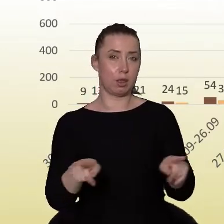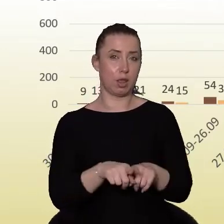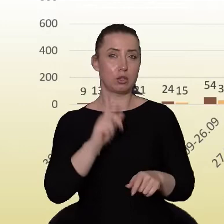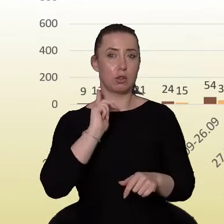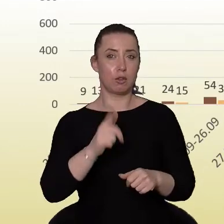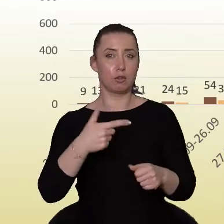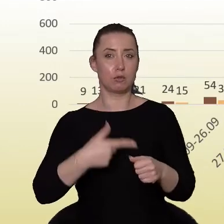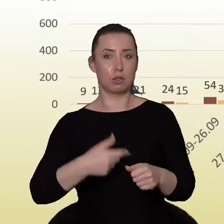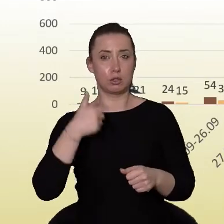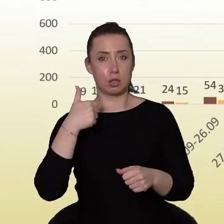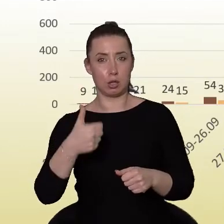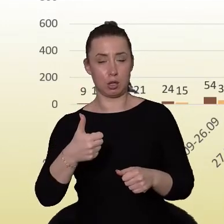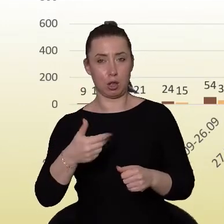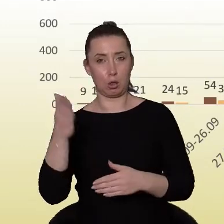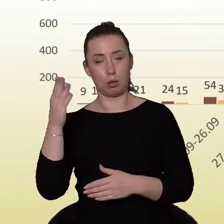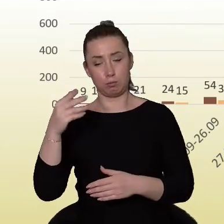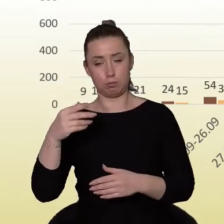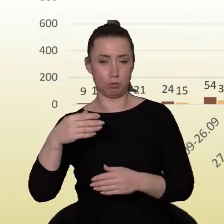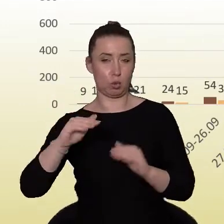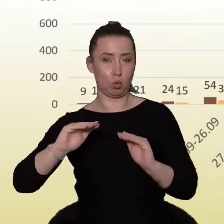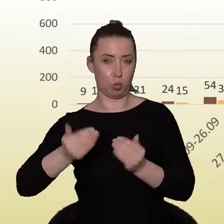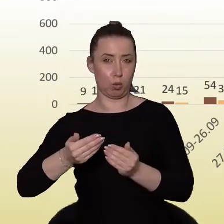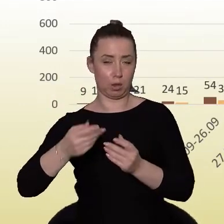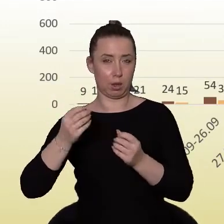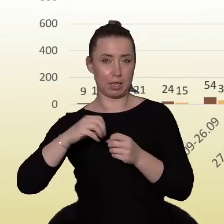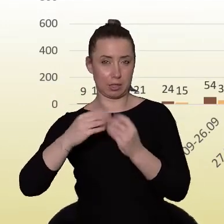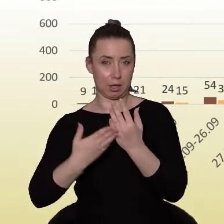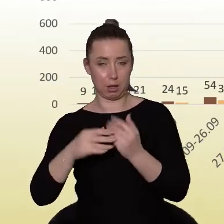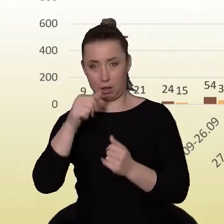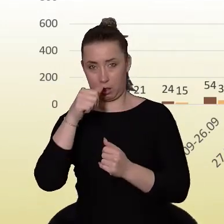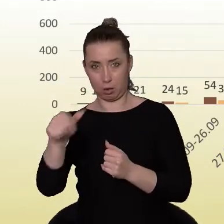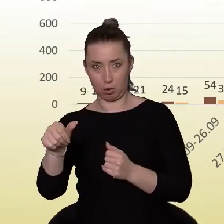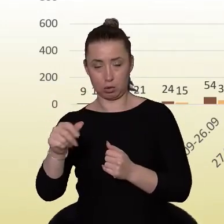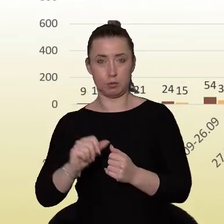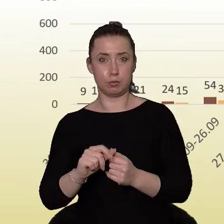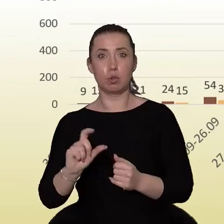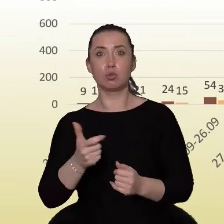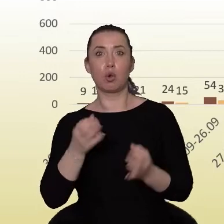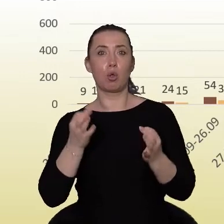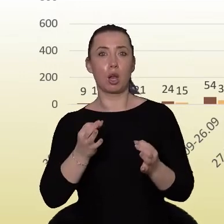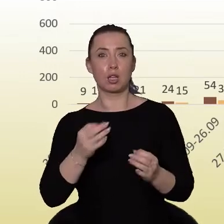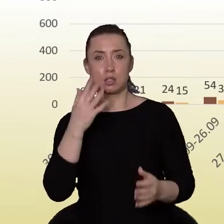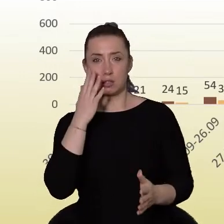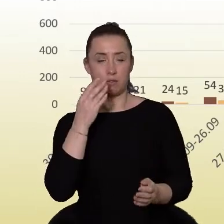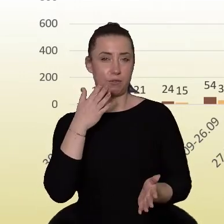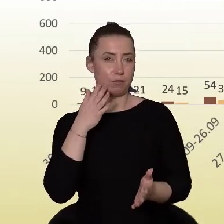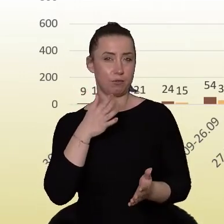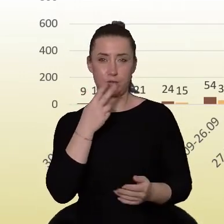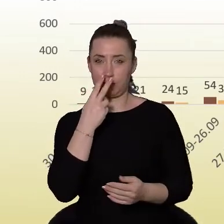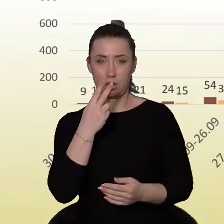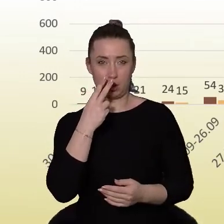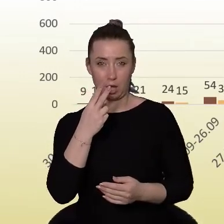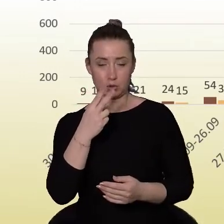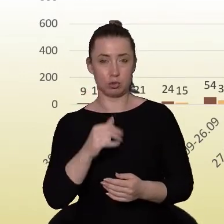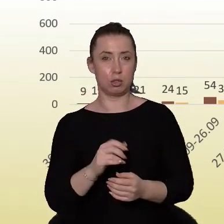w ostatnich tygodniach. No i rzecz charakterystyczna, informacje o